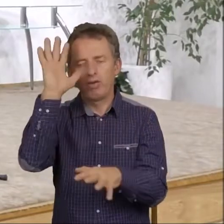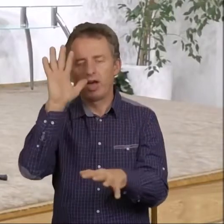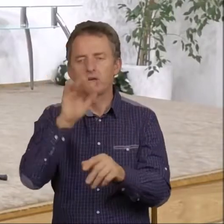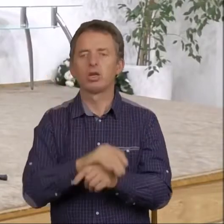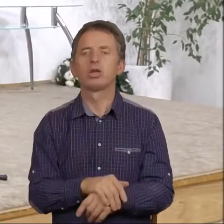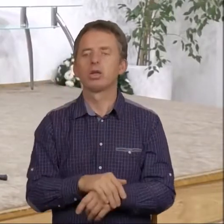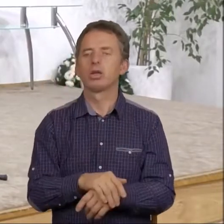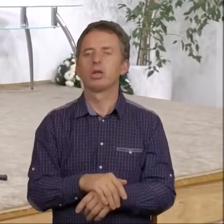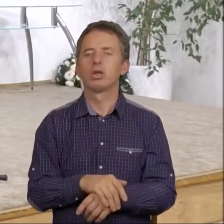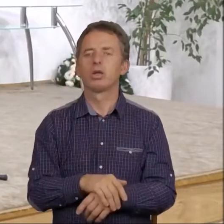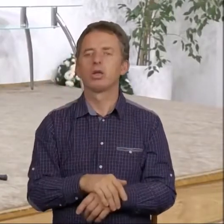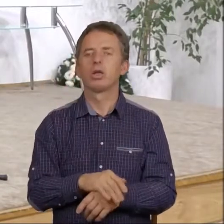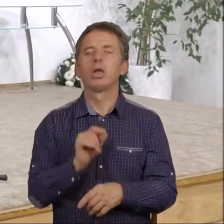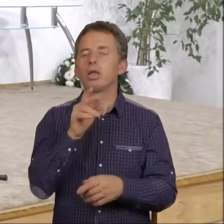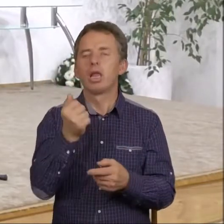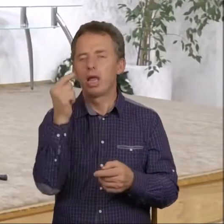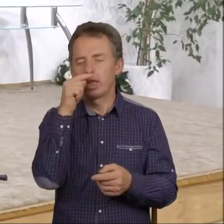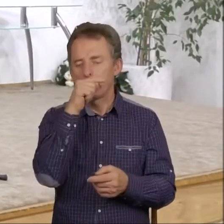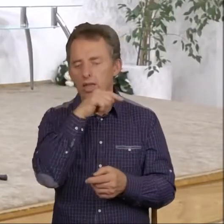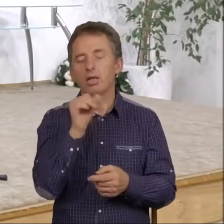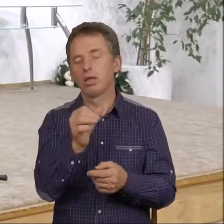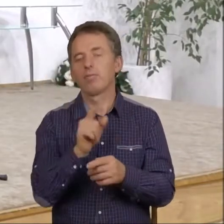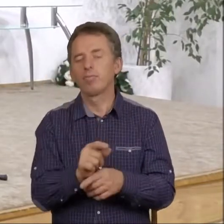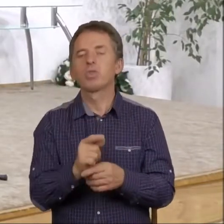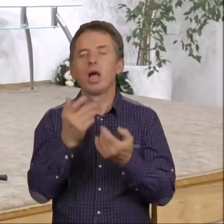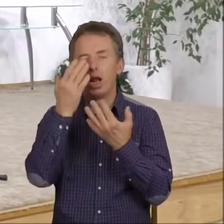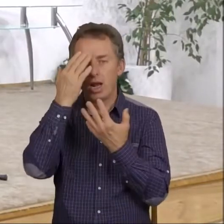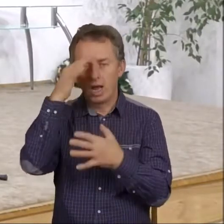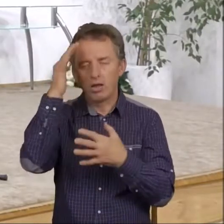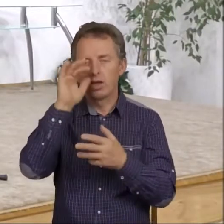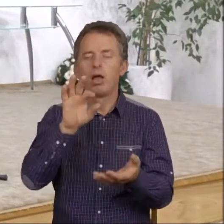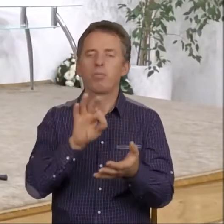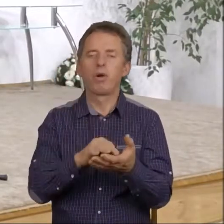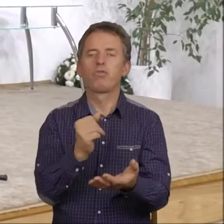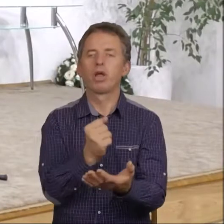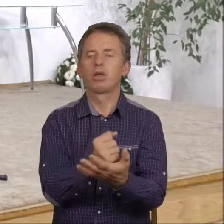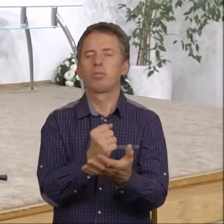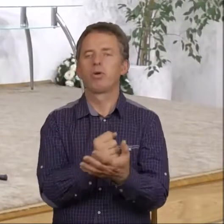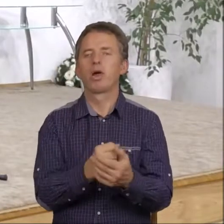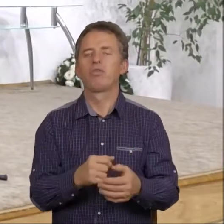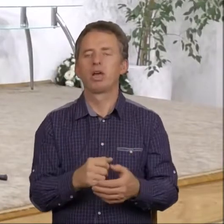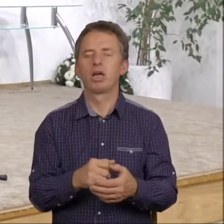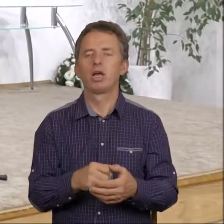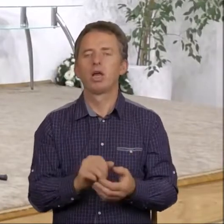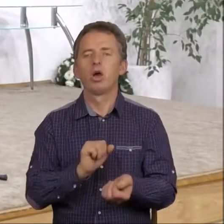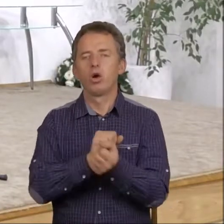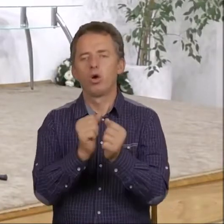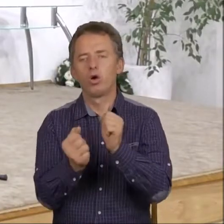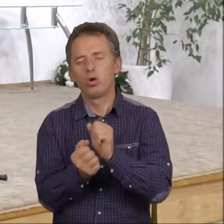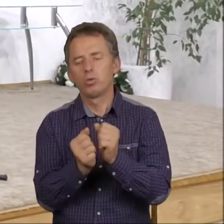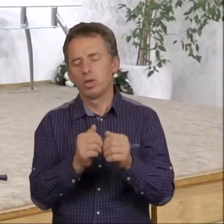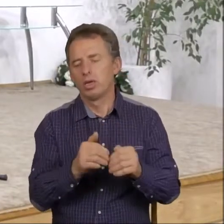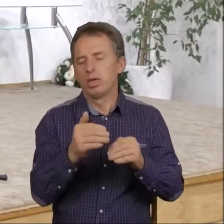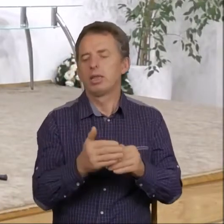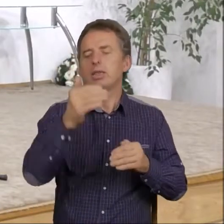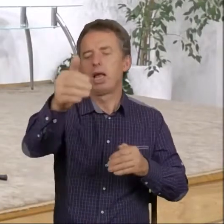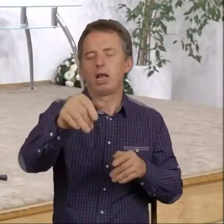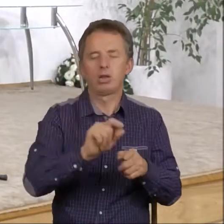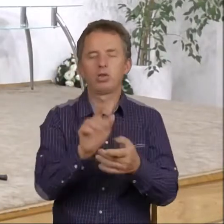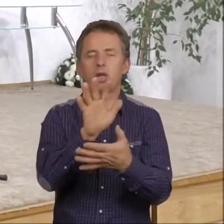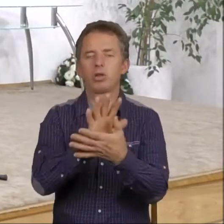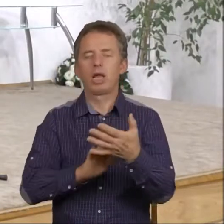dzisiaj chrześcijaństwo niestety, ale bagatelizuje pewne sprawy. Dobrze. No więc chodźmy już wreszcie do tego tekstu.